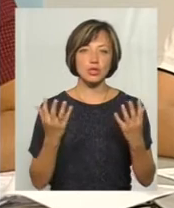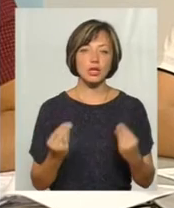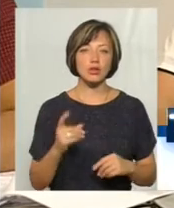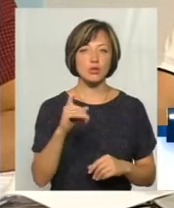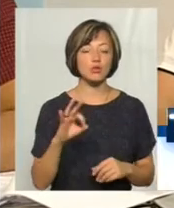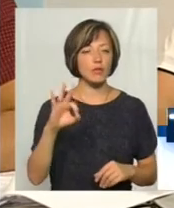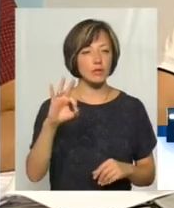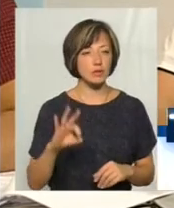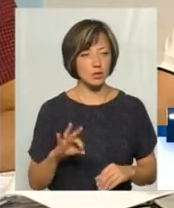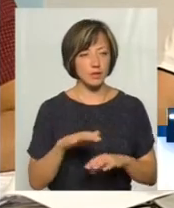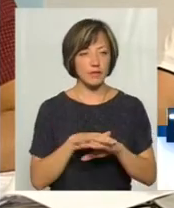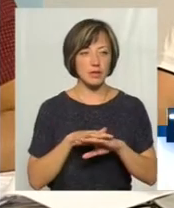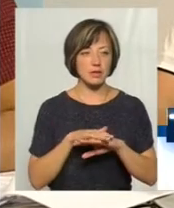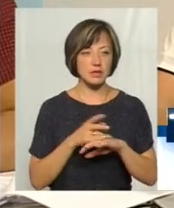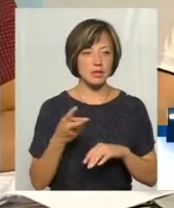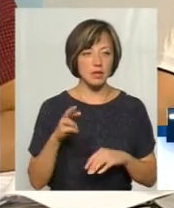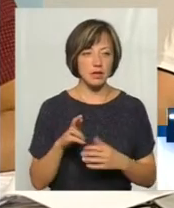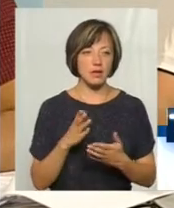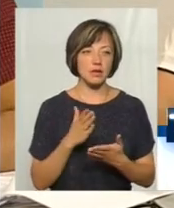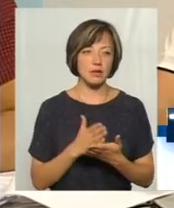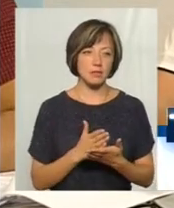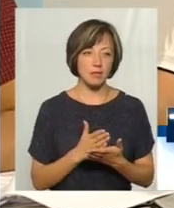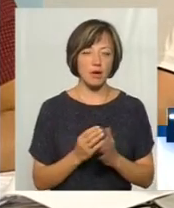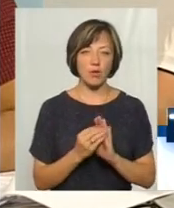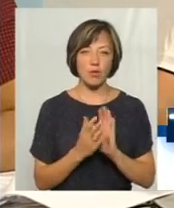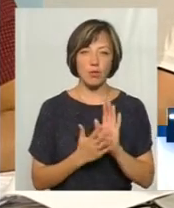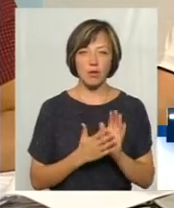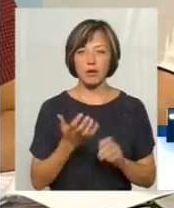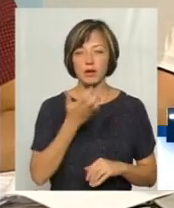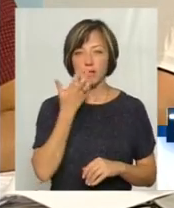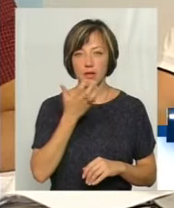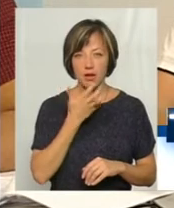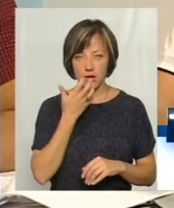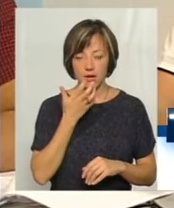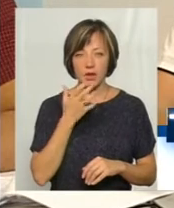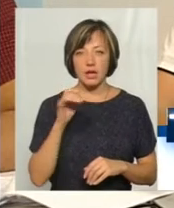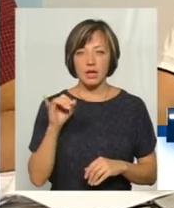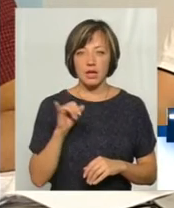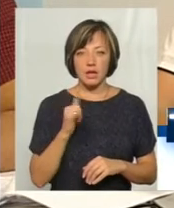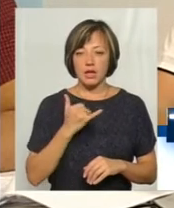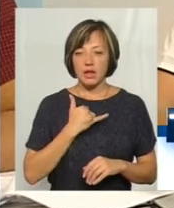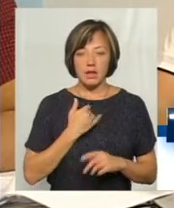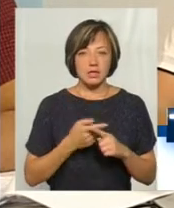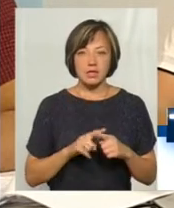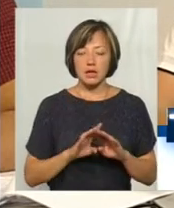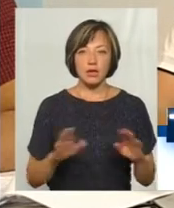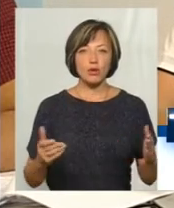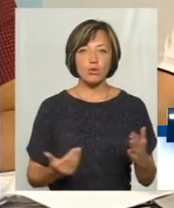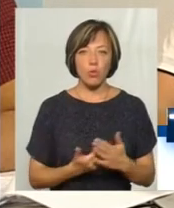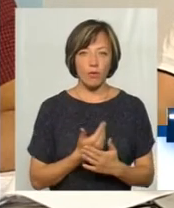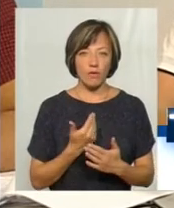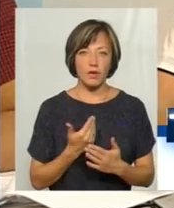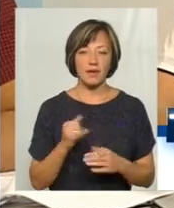% населення вже має обліки тепла, тому для нас це не новина, і